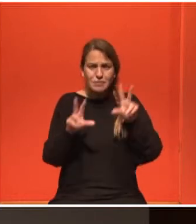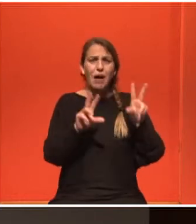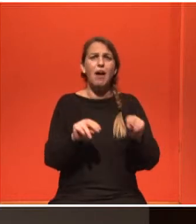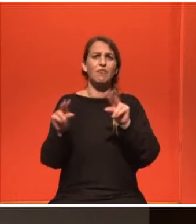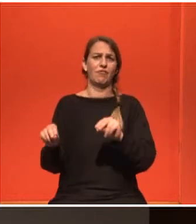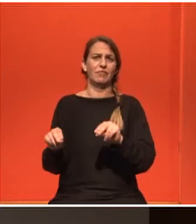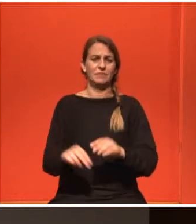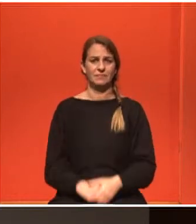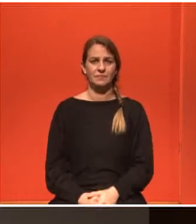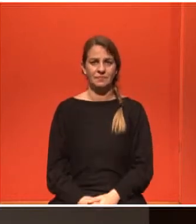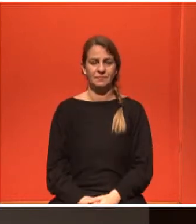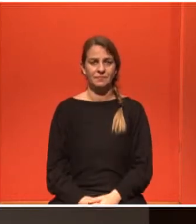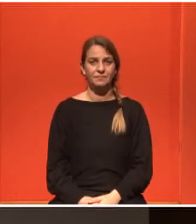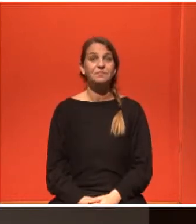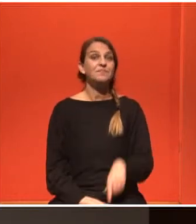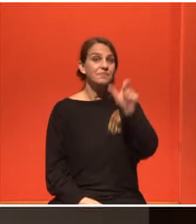Ροτζίνα,